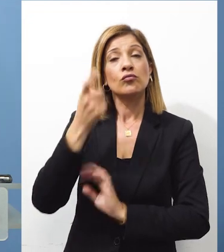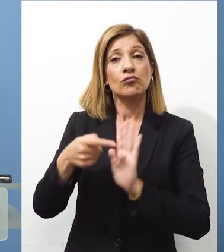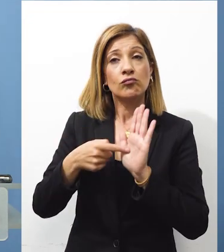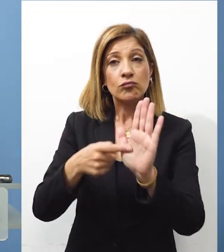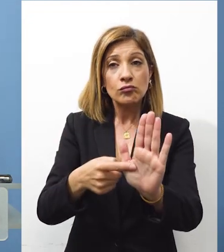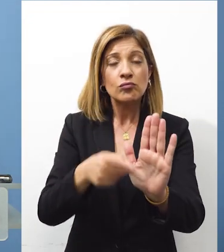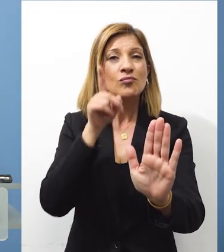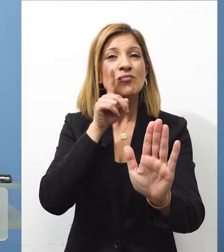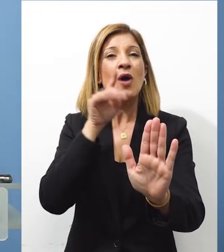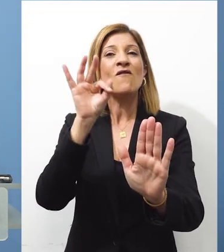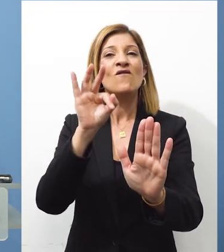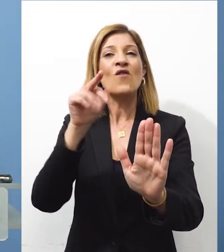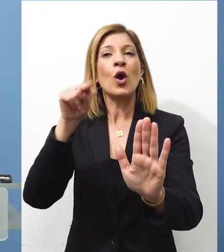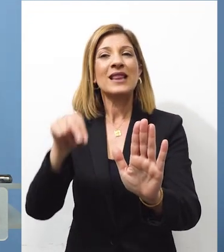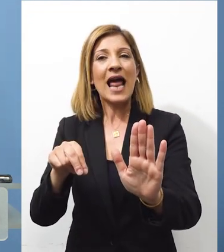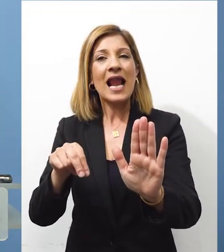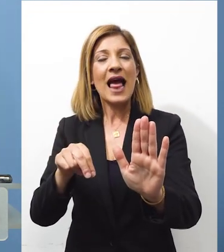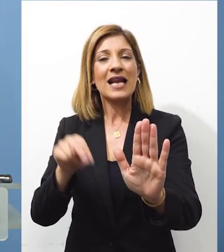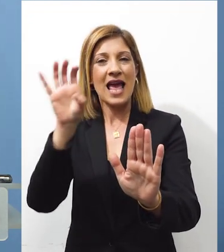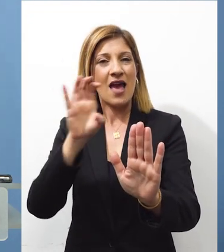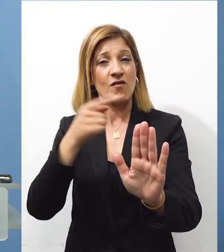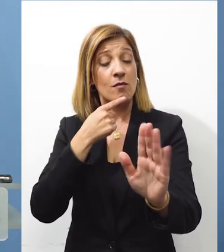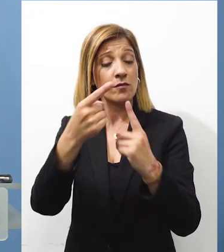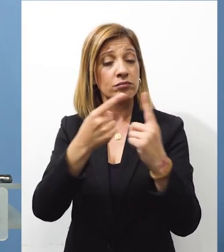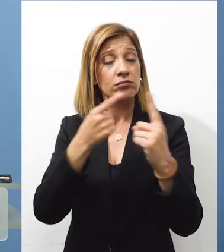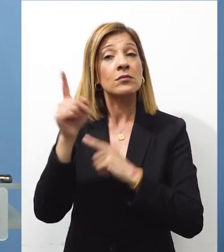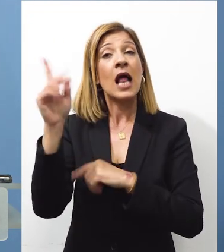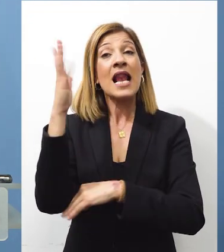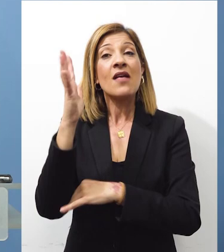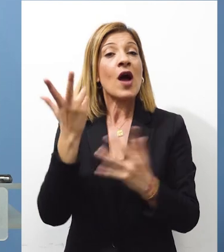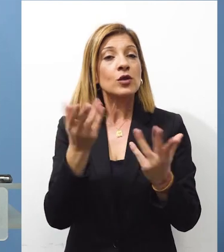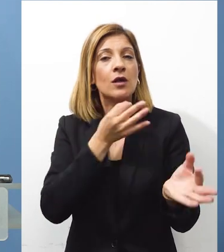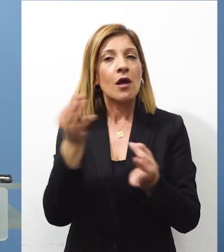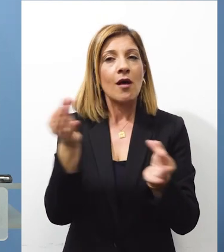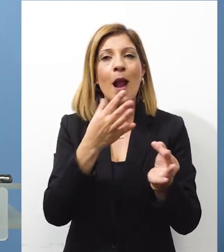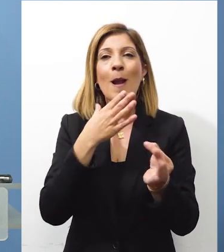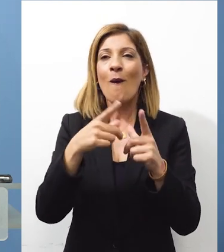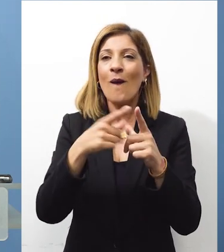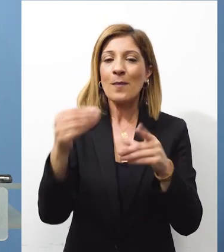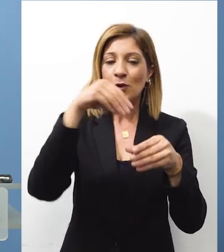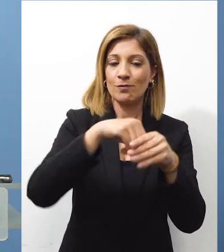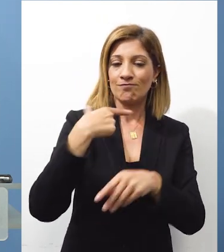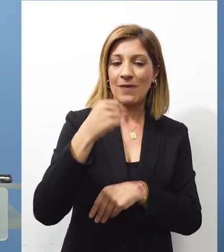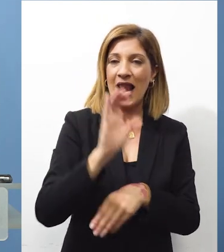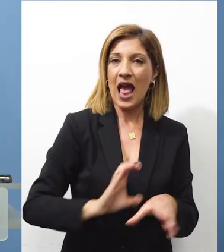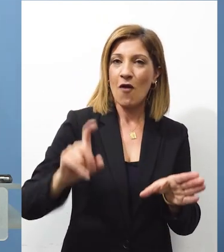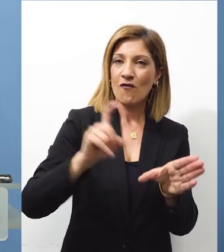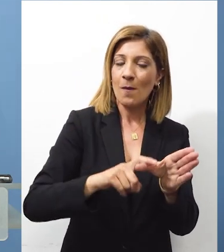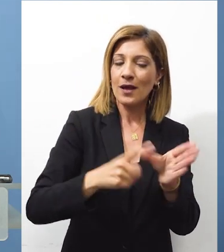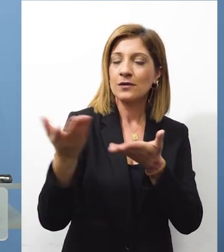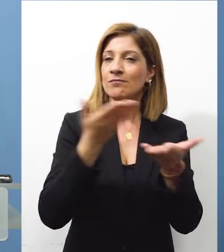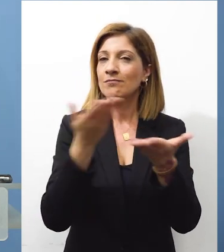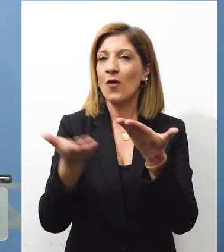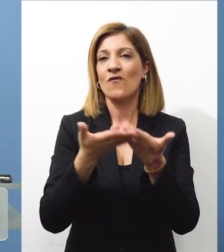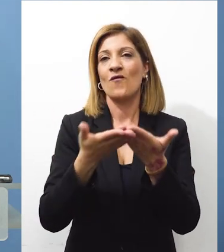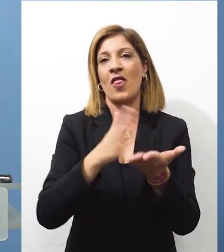κυρία Φόντερ Λάιν και πώς αυτές αντιμετωπίζονται από πλευράς Λιβάνου για να μπορέσουμε να ενισχύσουμε την ικανότητα του Λιβάνου να συγκρατήσει αυτές τις